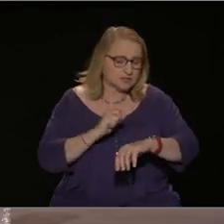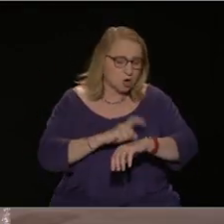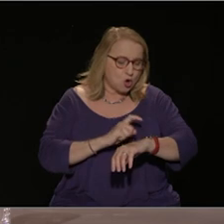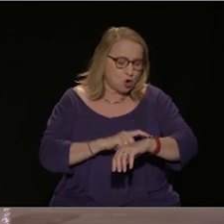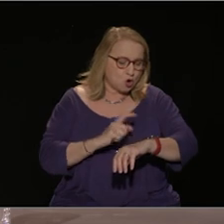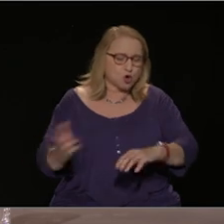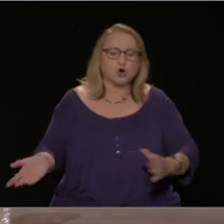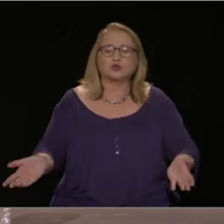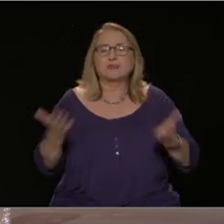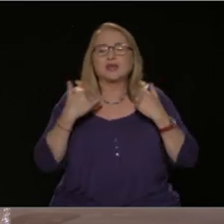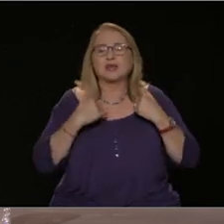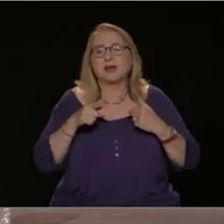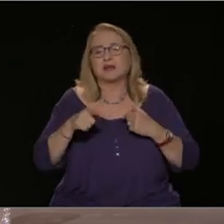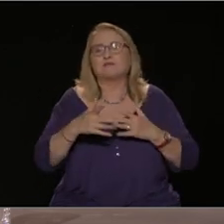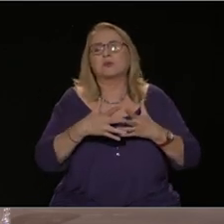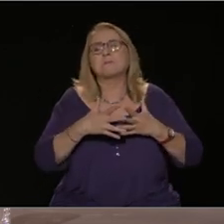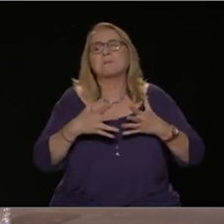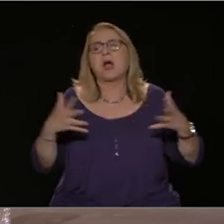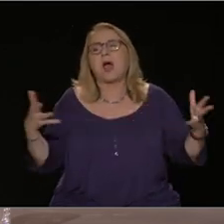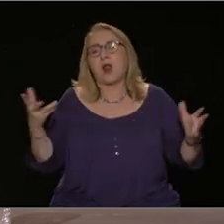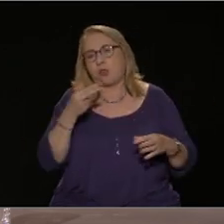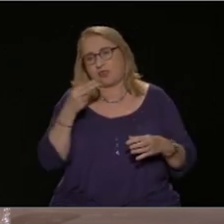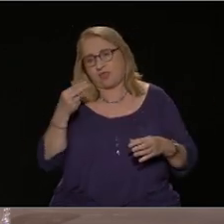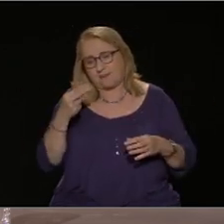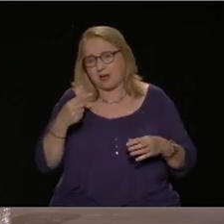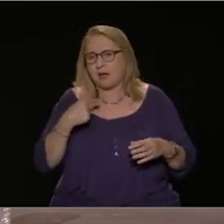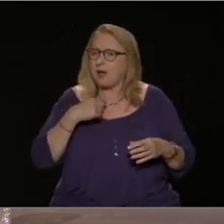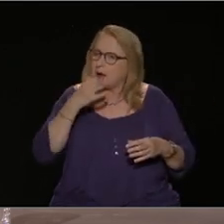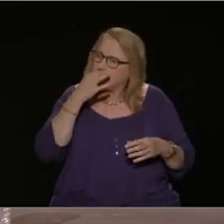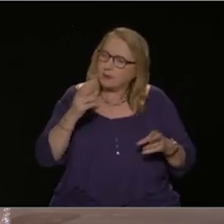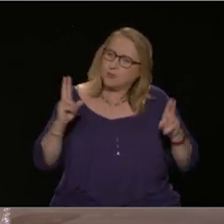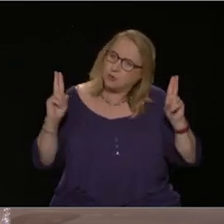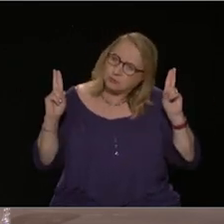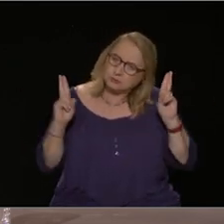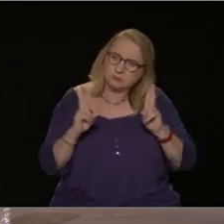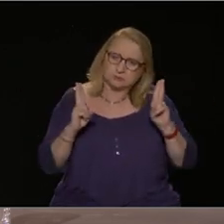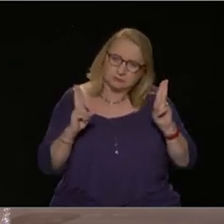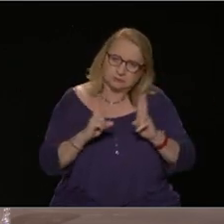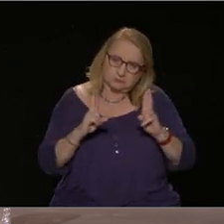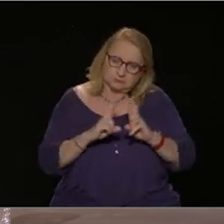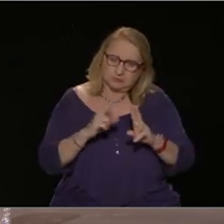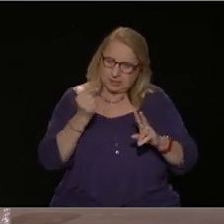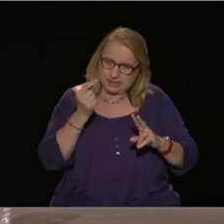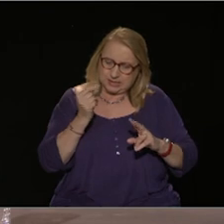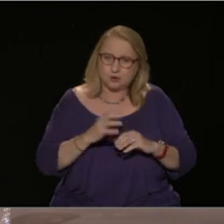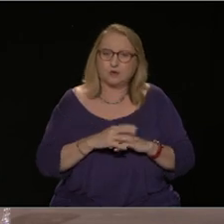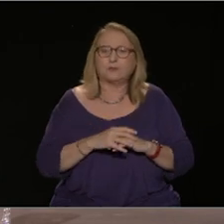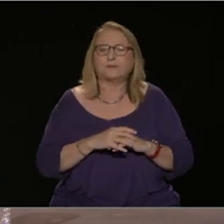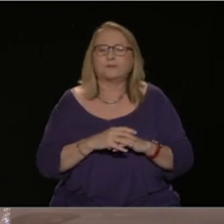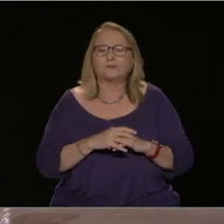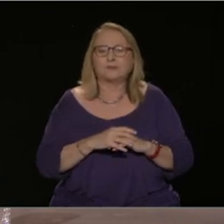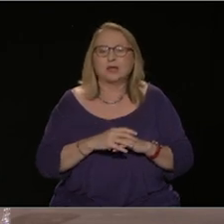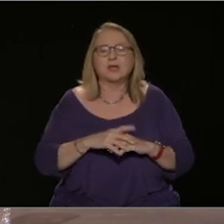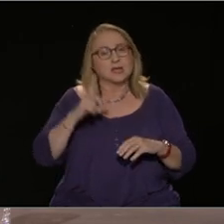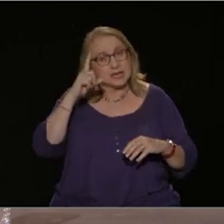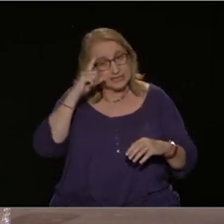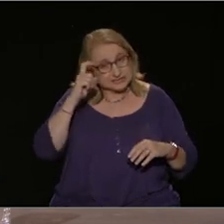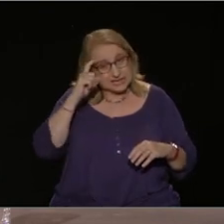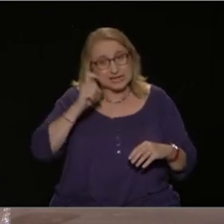τέτοια τεράστια συζήτηση. Να πούμε πολύ συνοπτικά το εξής. Είναι γνωστό στη